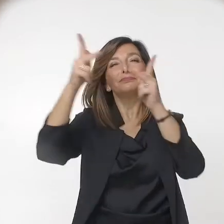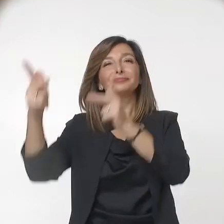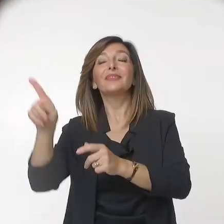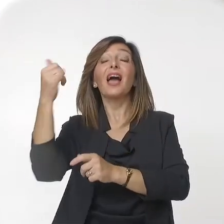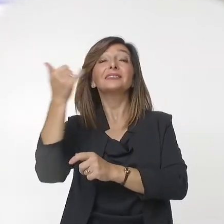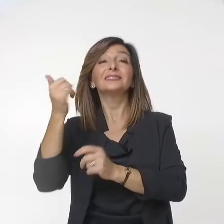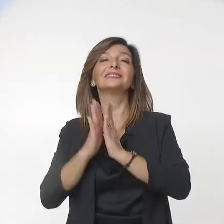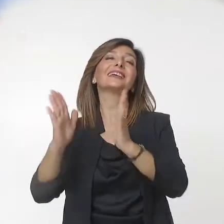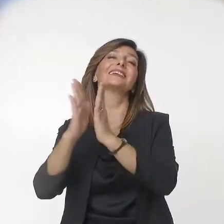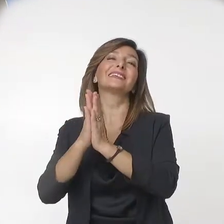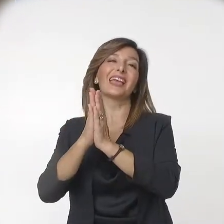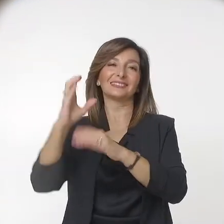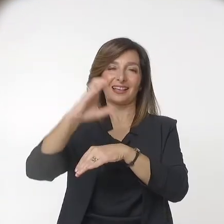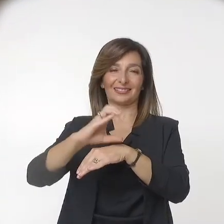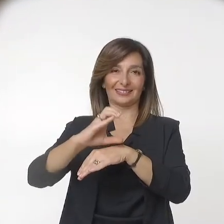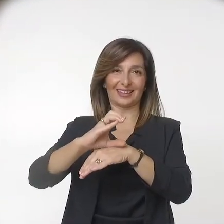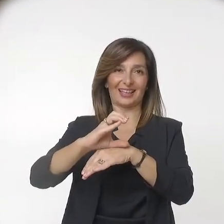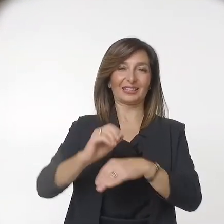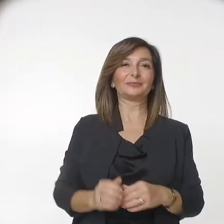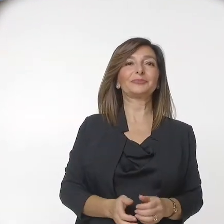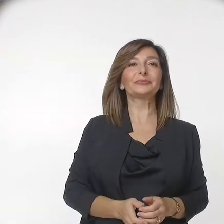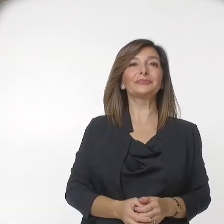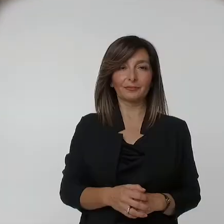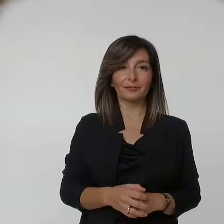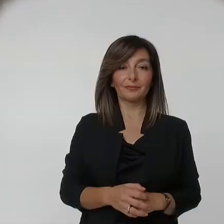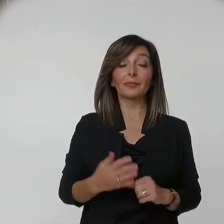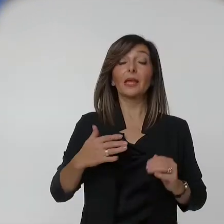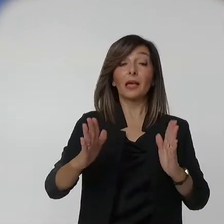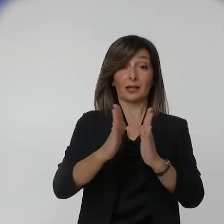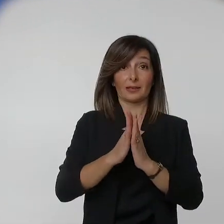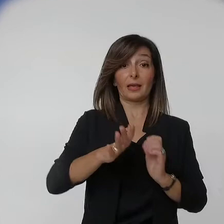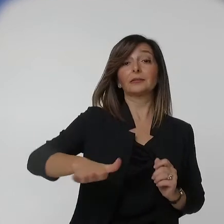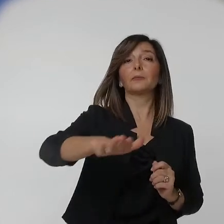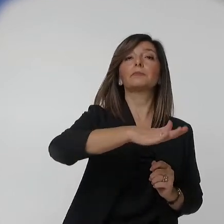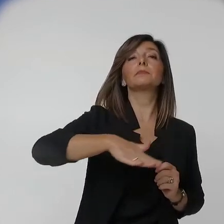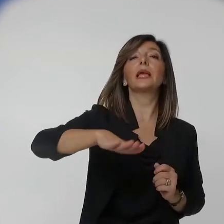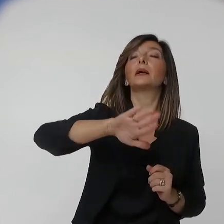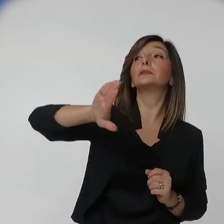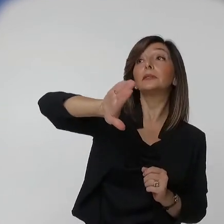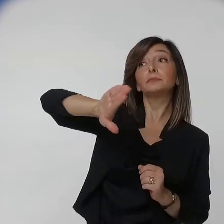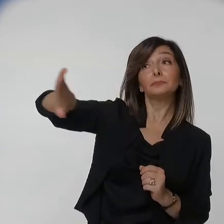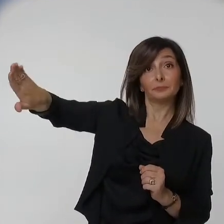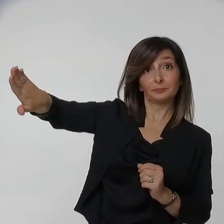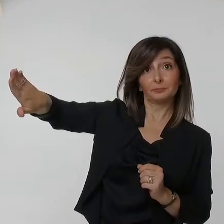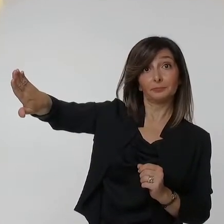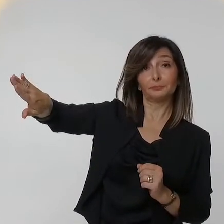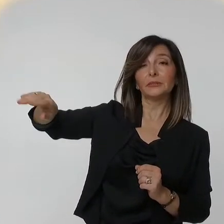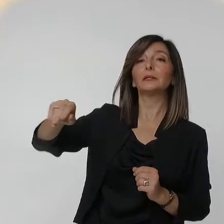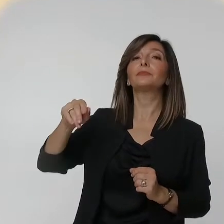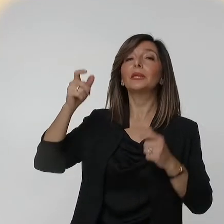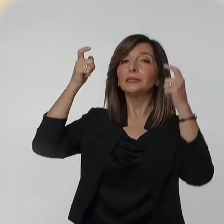cattedrale di Assisi. Sulla piazza antistante è situata la chiesa dedicata a San Giuseppe.